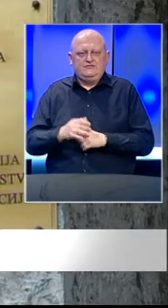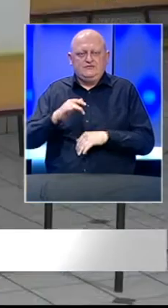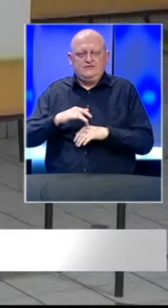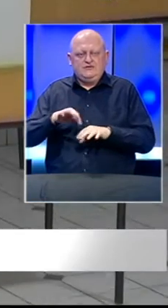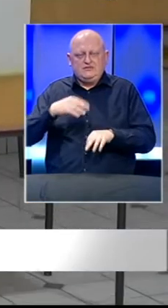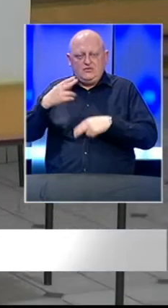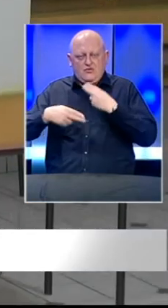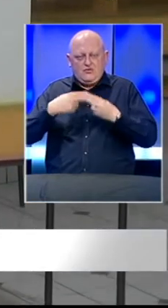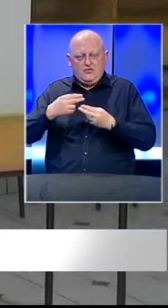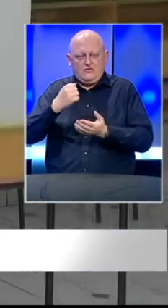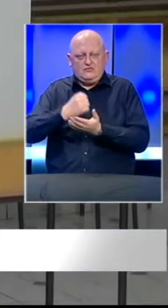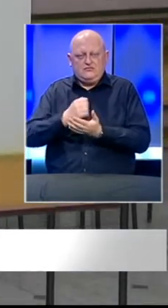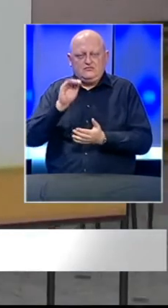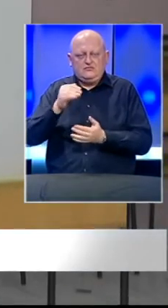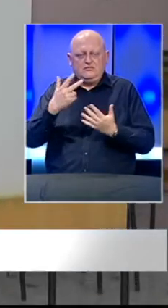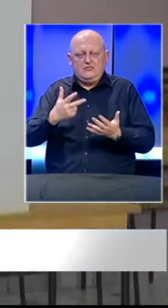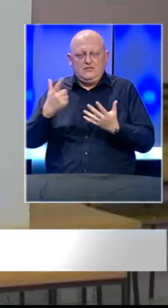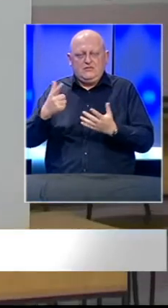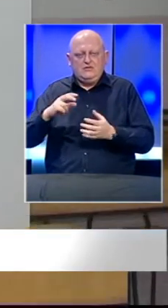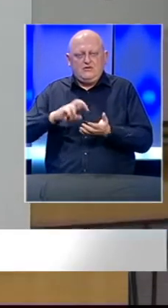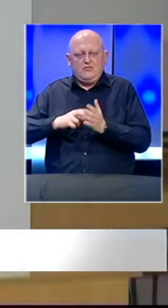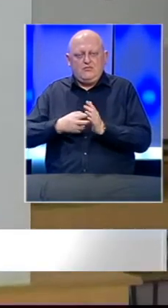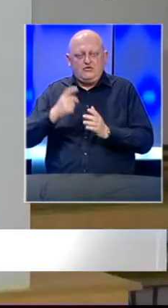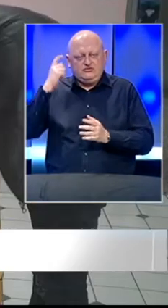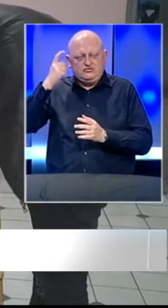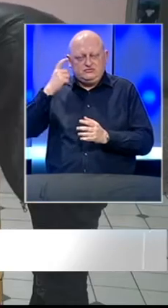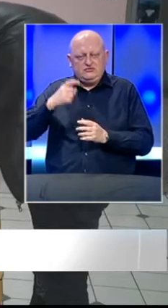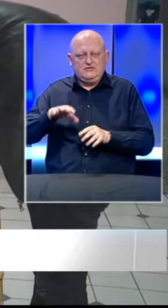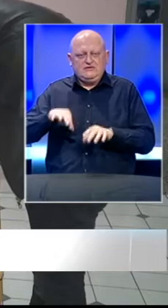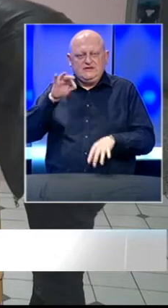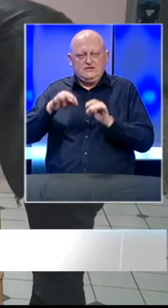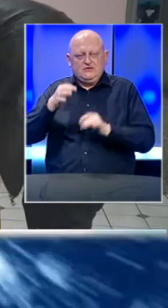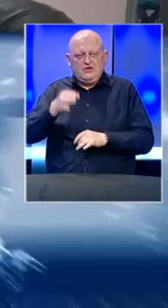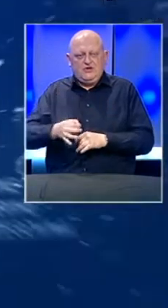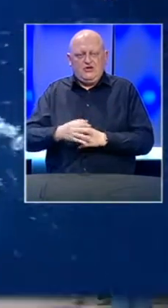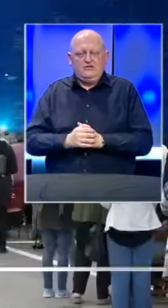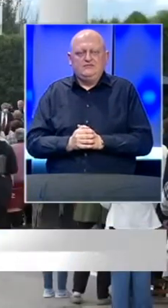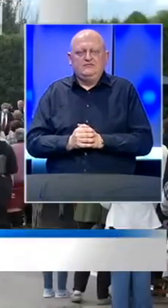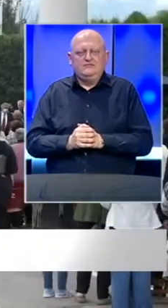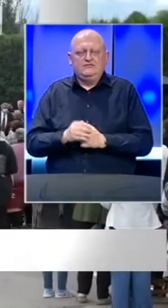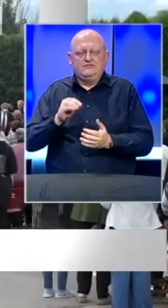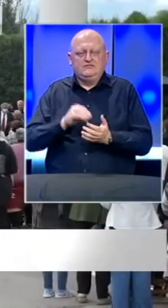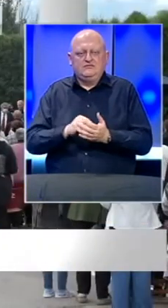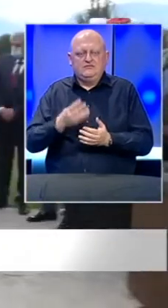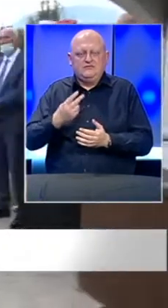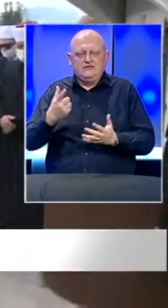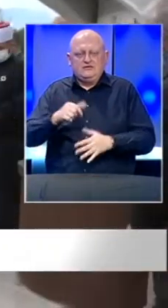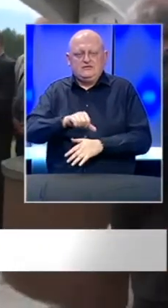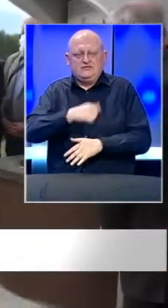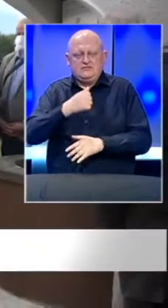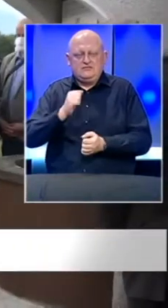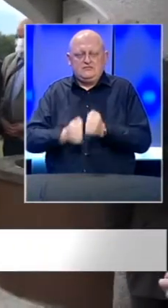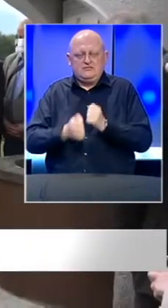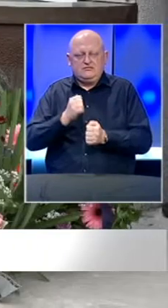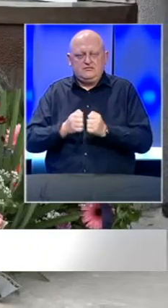izborno povjerenstvo ovjerilo prijeve 87 političkih stranaka za lokalne izbore. Obilježena 27-ma godišnjica